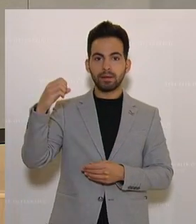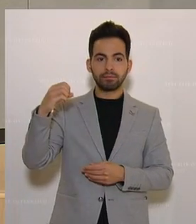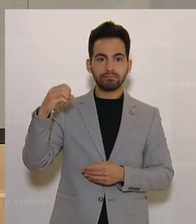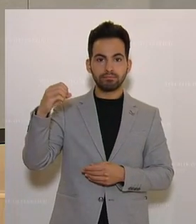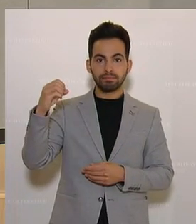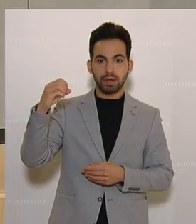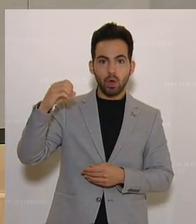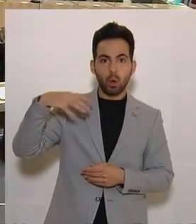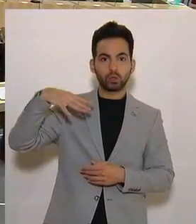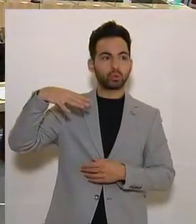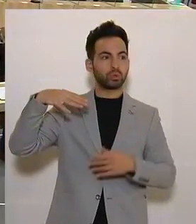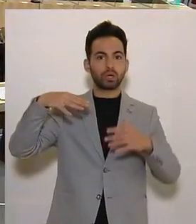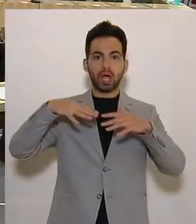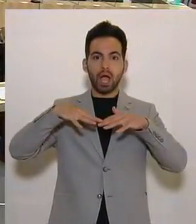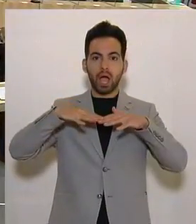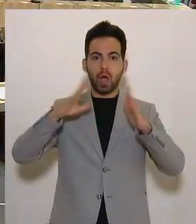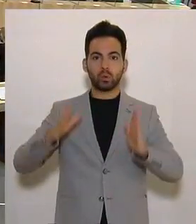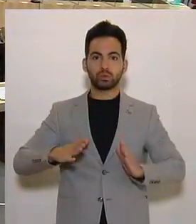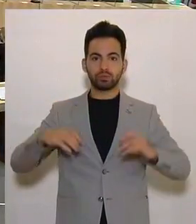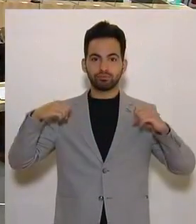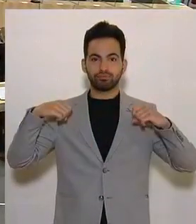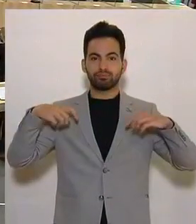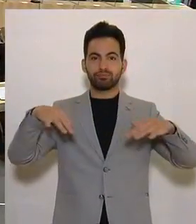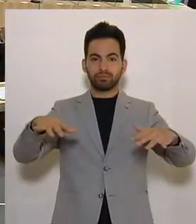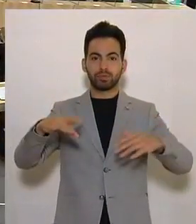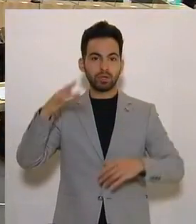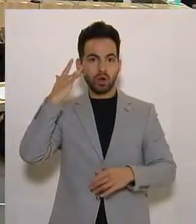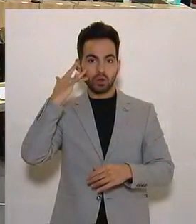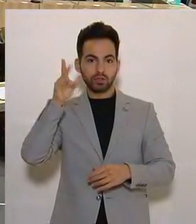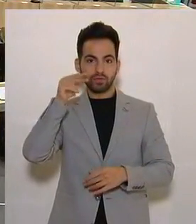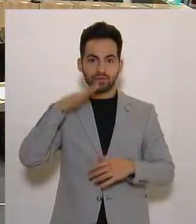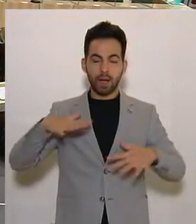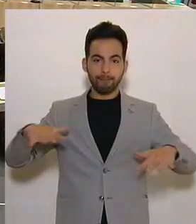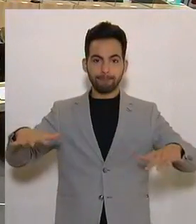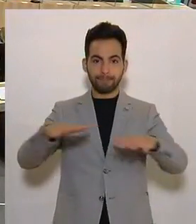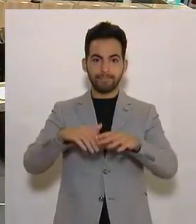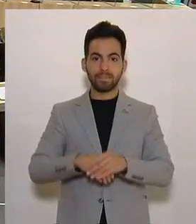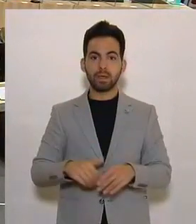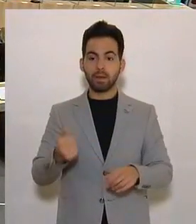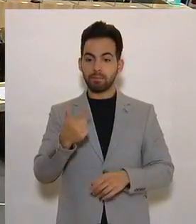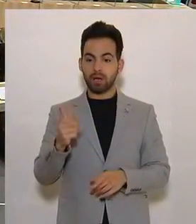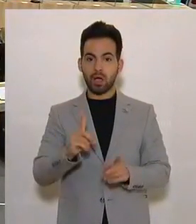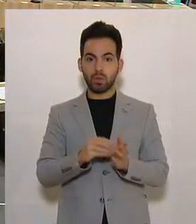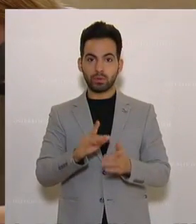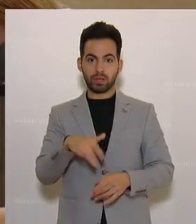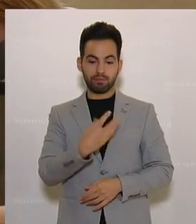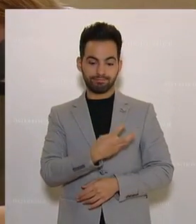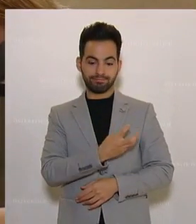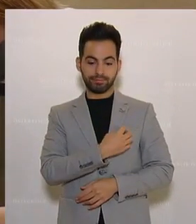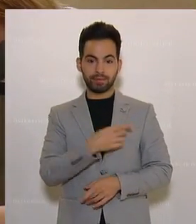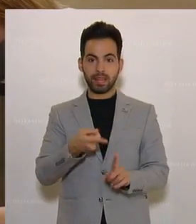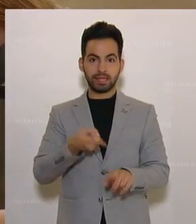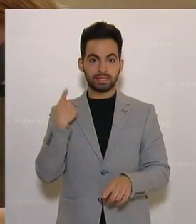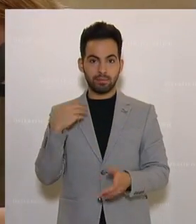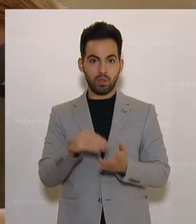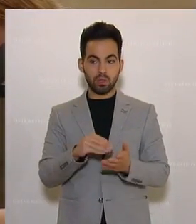unseres Hauses und anderer Häuser in der Orangenfahrt begonnen und manche haben ja noch den Button vom letzten Mal,